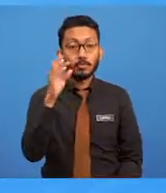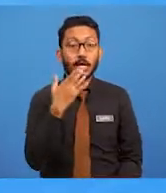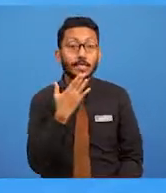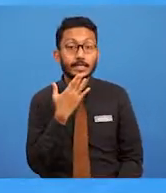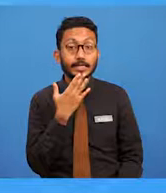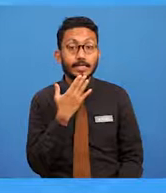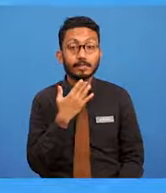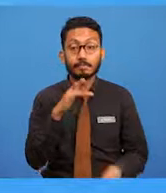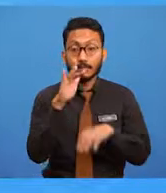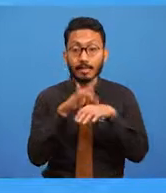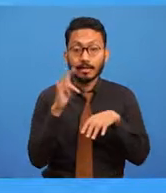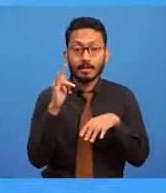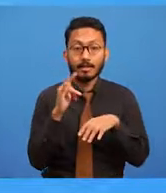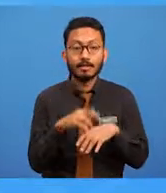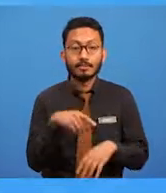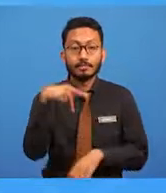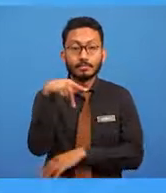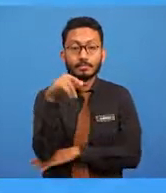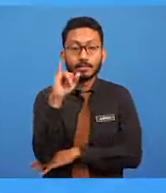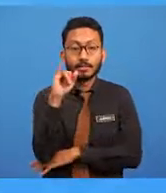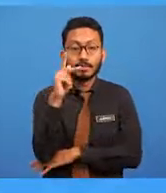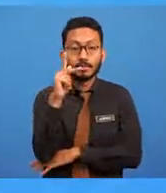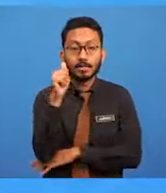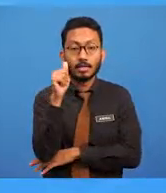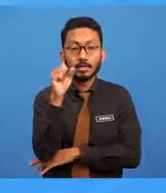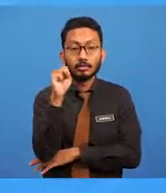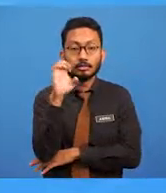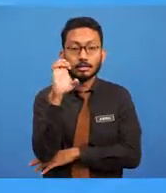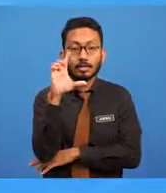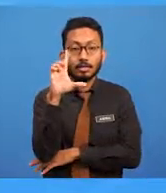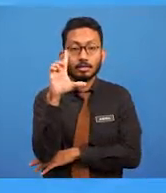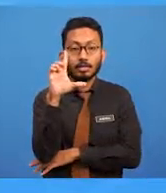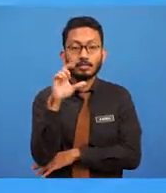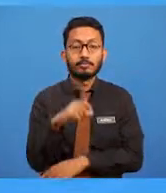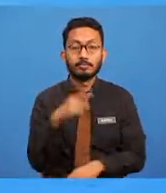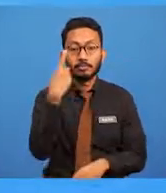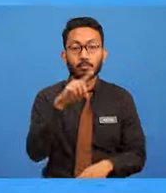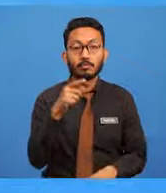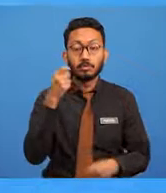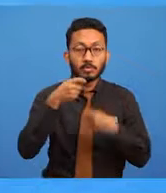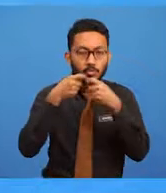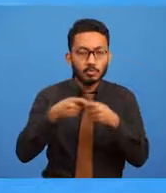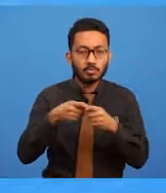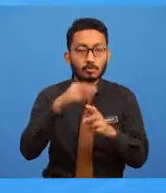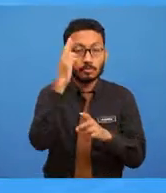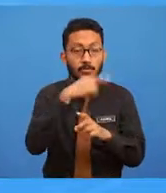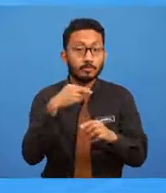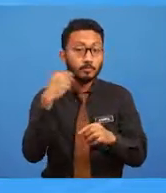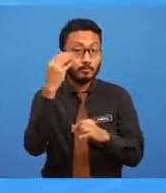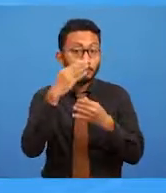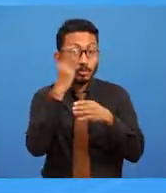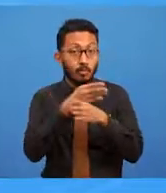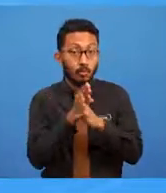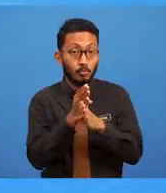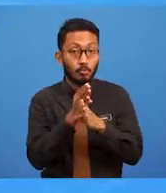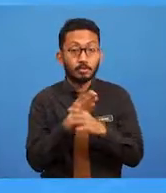untuk menentukan rupa bentuk imej tersebut. Setiap piksel akan